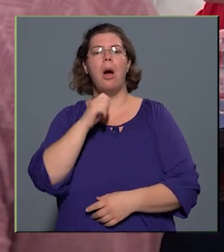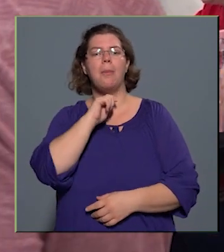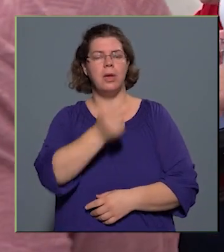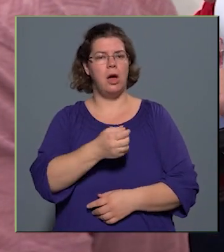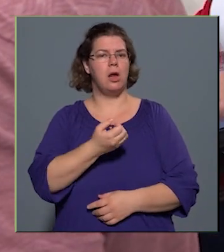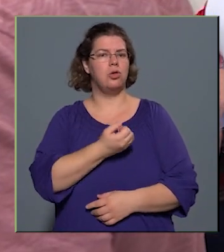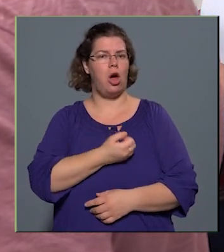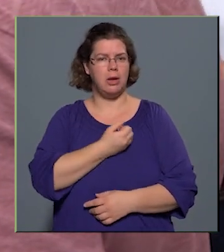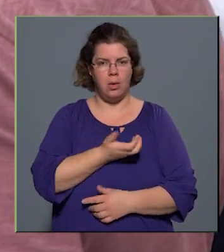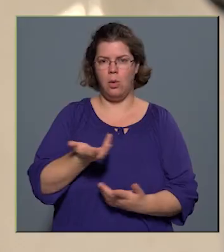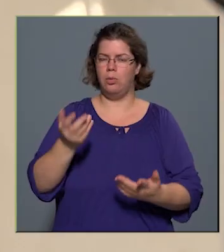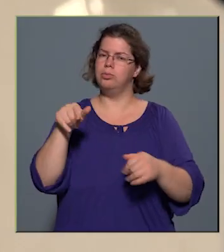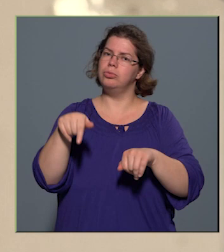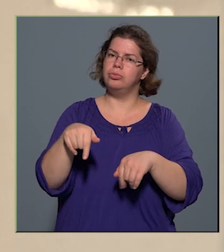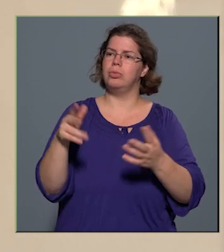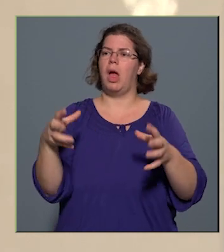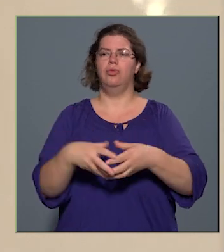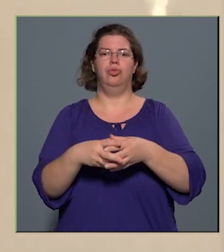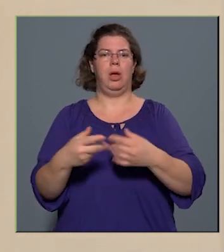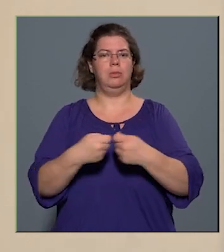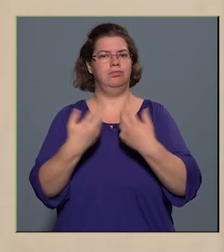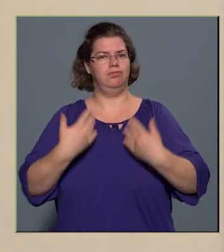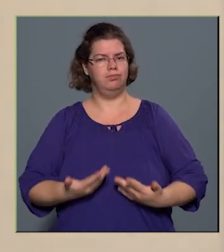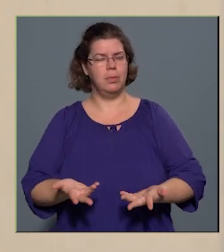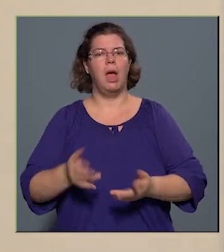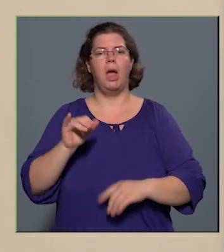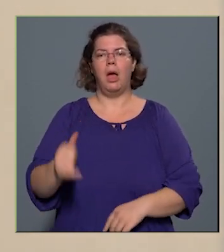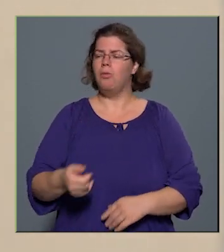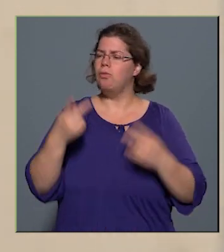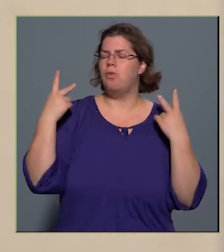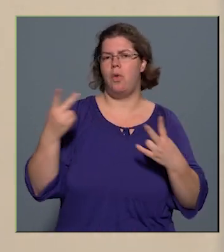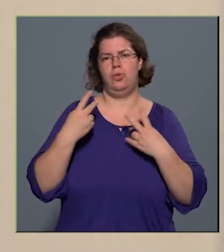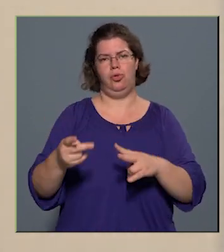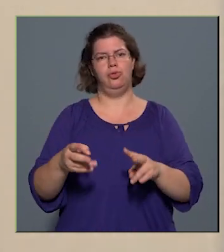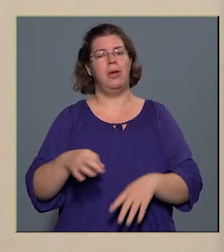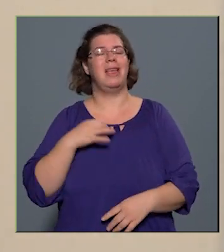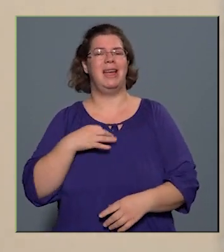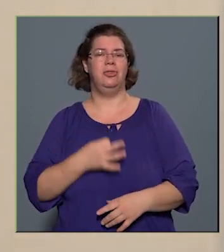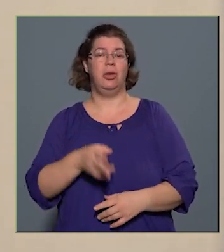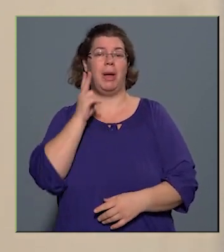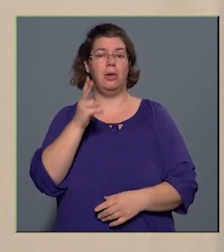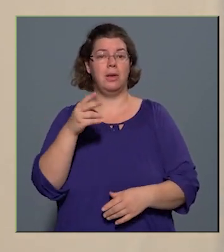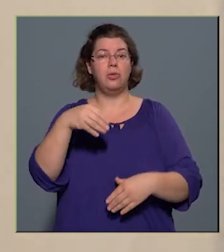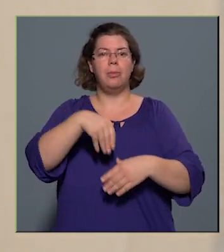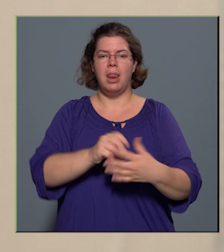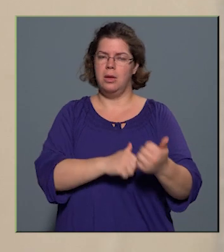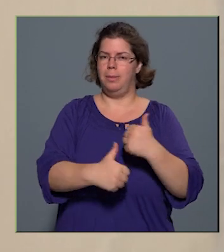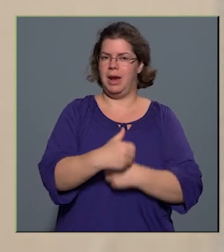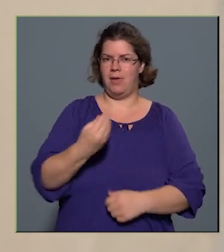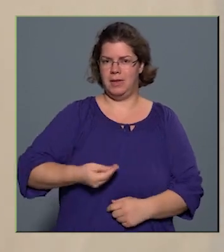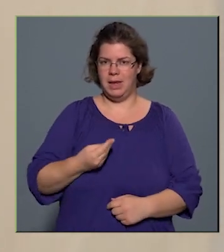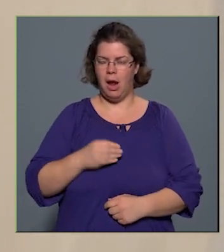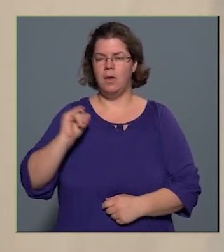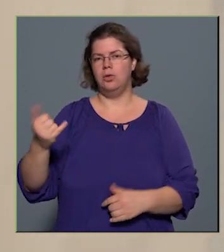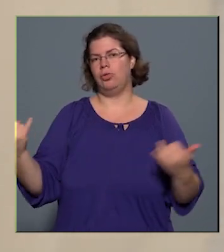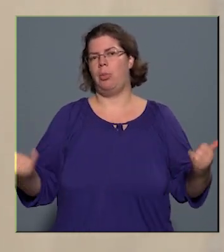el szeretném mondani, hogy mennyire fontos az egészség megőrzés keretében a prevenció, és a mai napon,